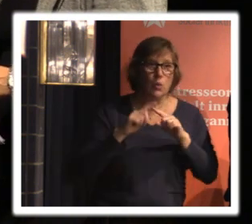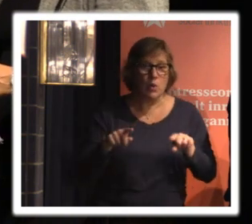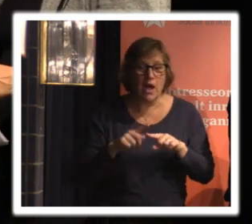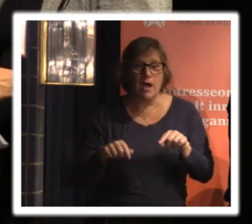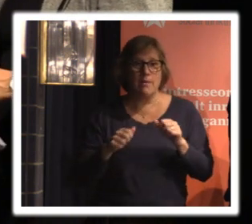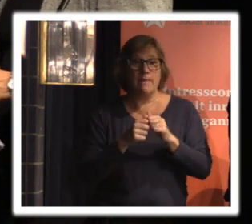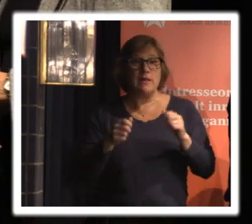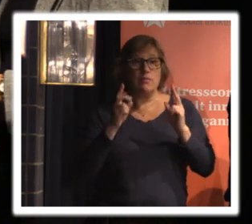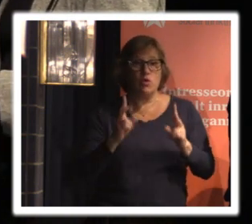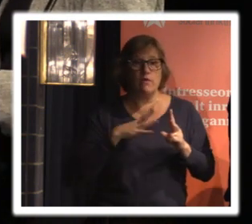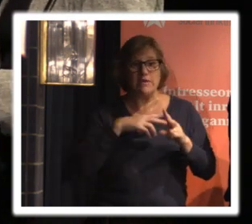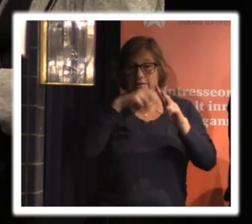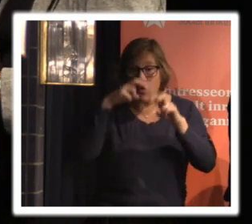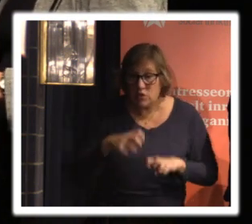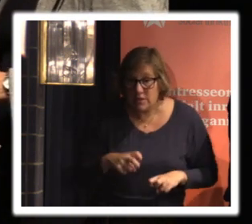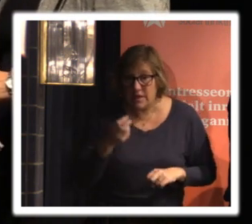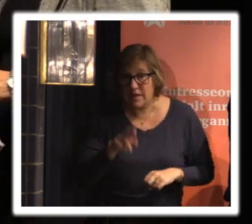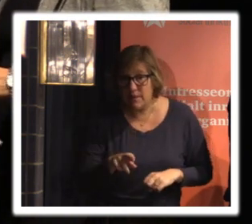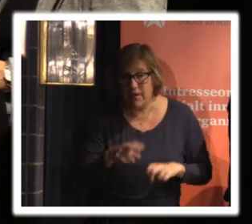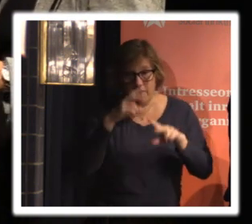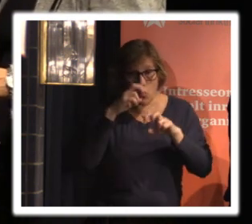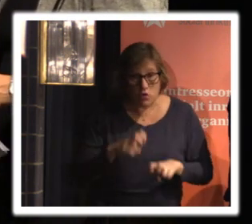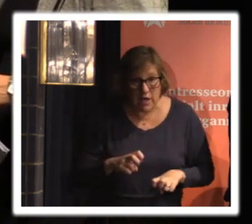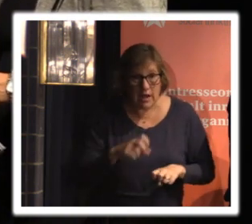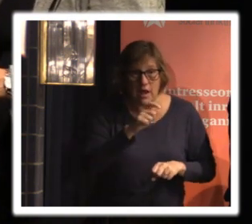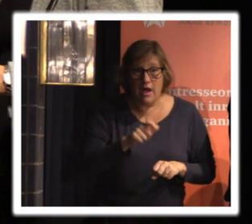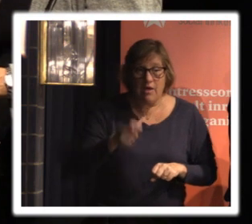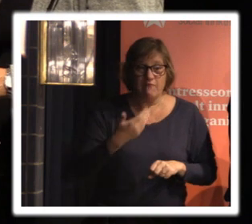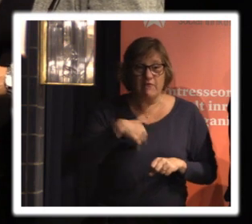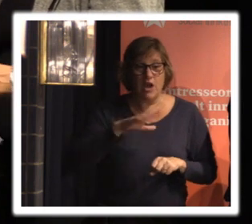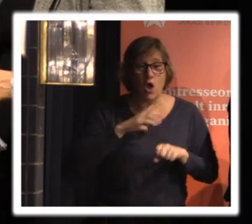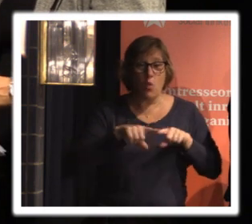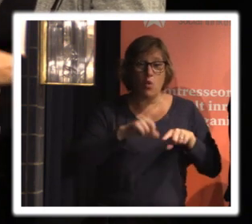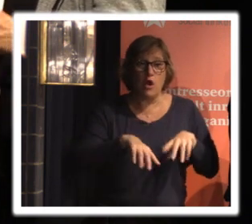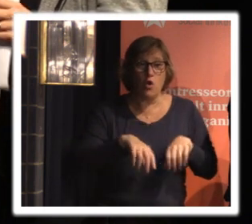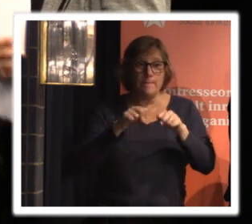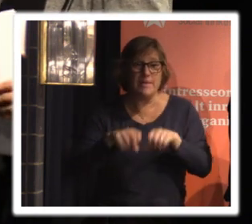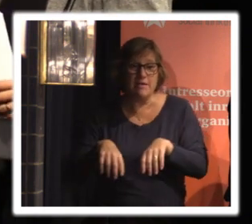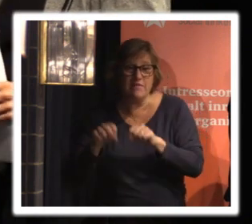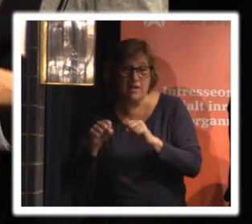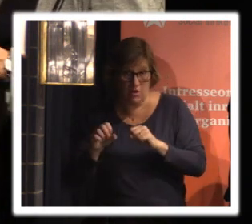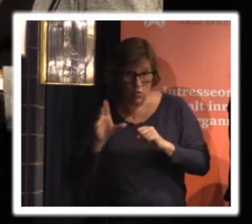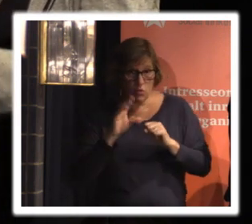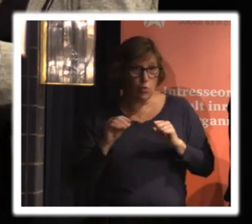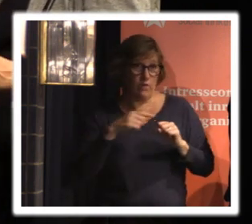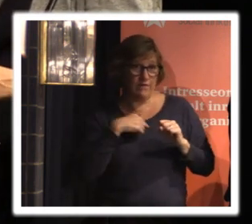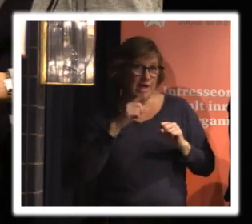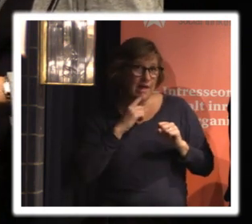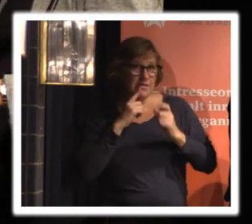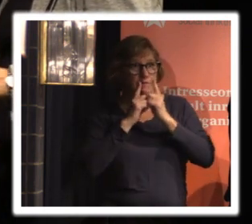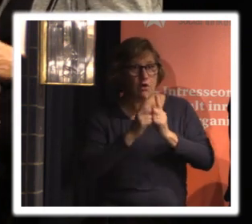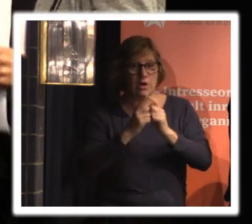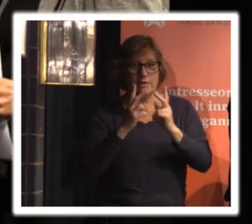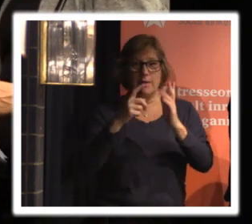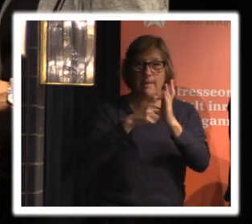jag tänker att det också finns forskning till exempel som vill få ut uppgifter hur ska man ska man ha en och samma princip och liksom bara